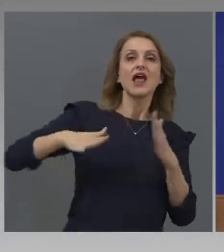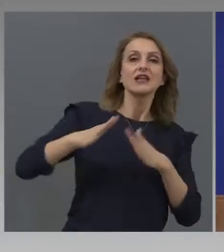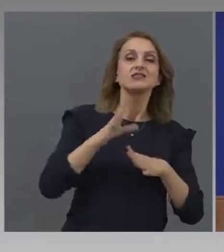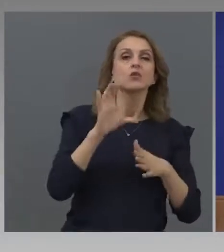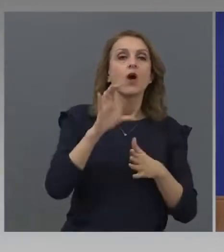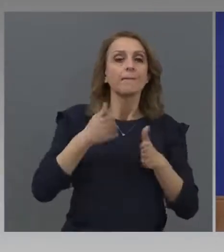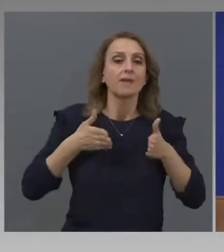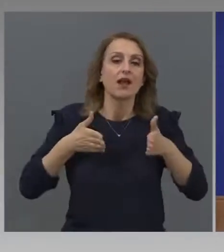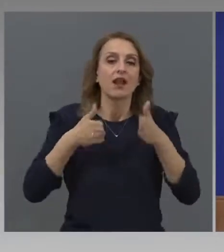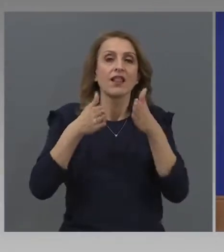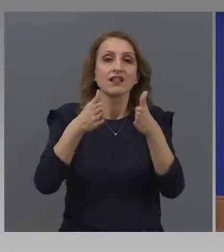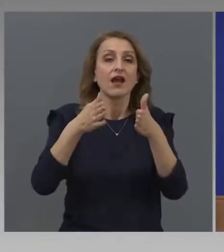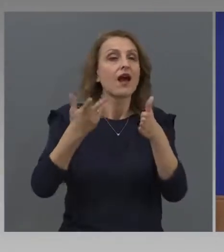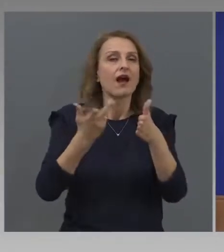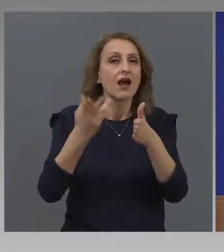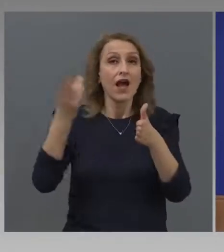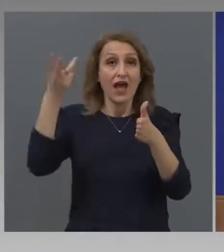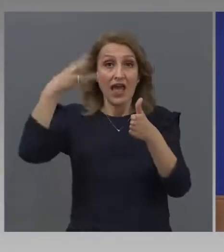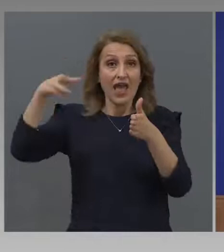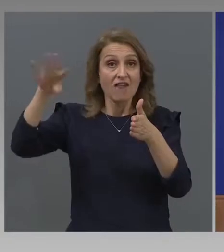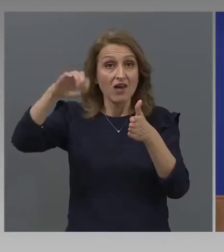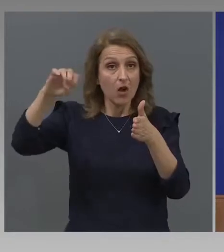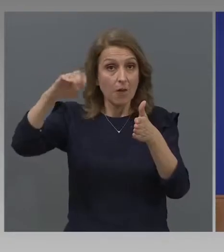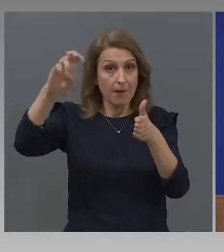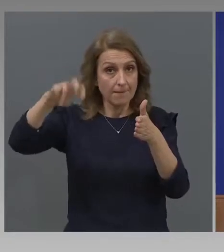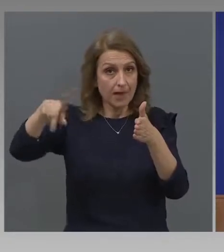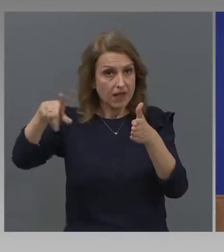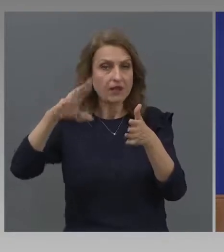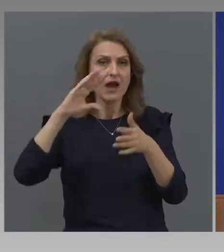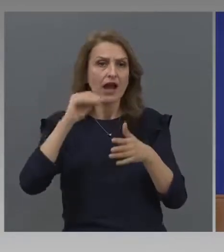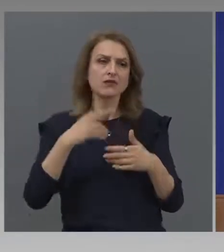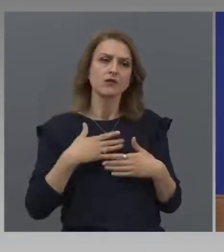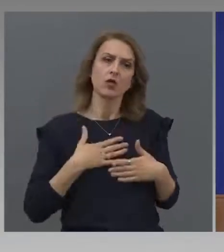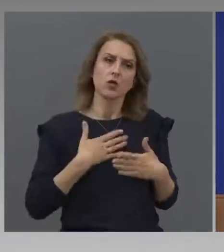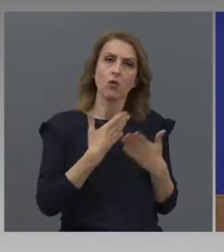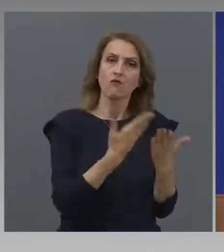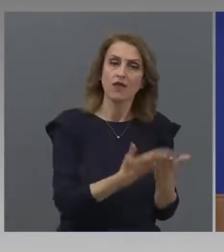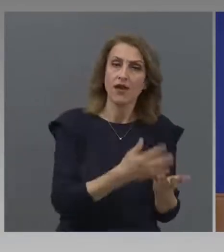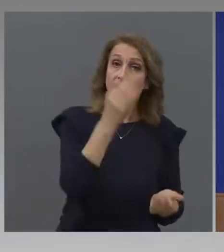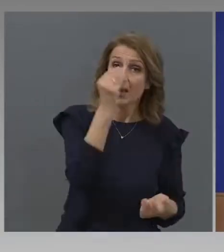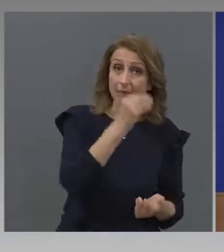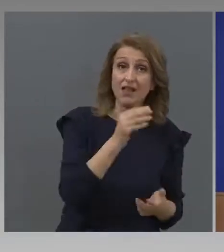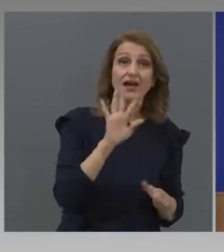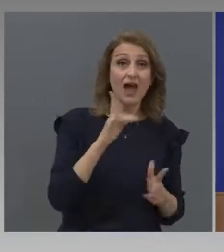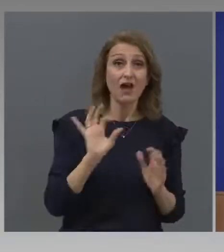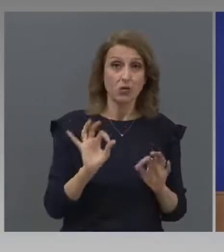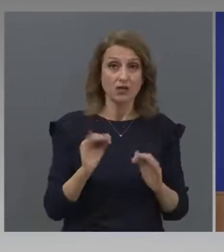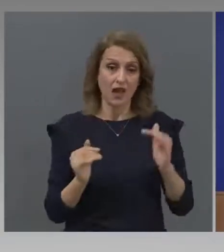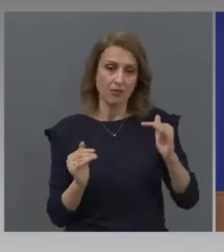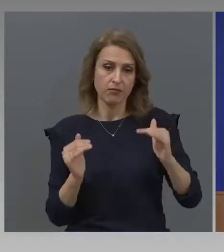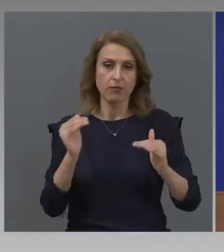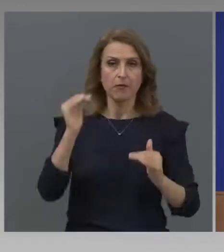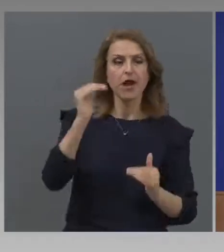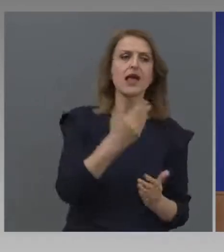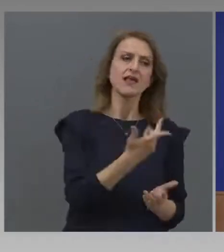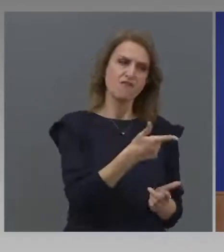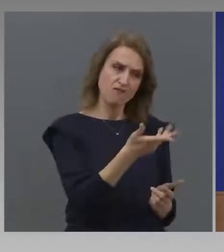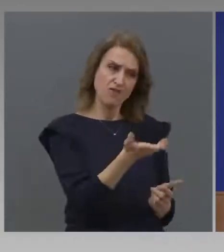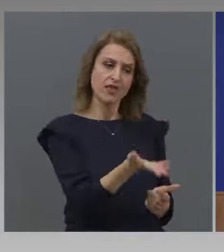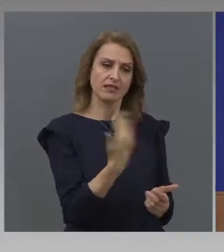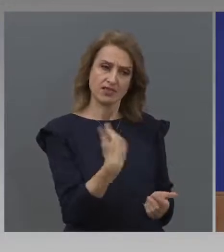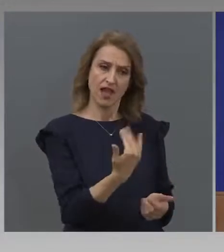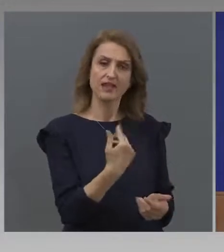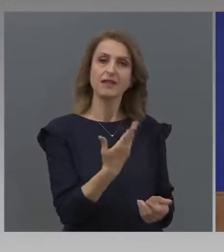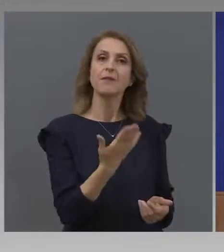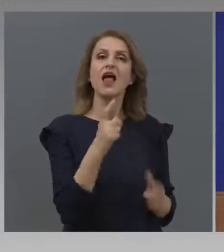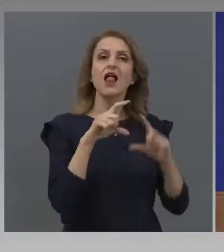Европейската Централна Банка е казала, толкова ви вярваме, че ако такова нещо стане, вие ни давайте левове. Вашия лев